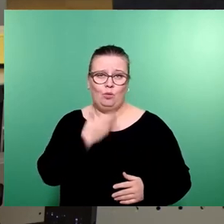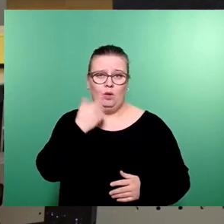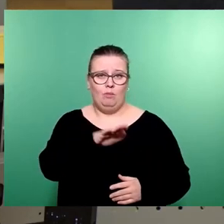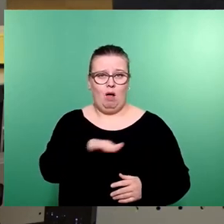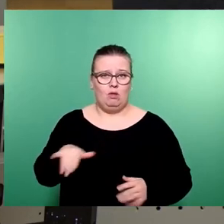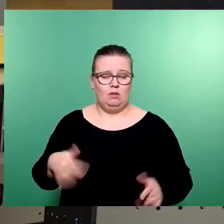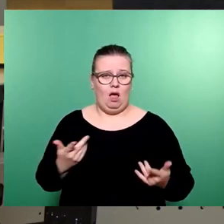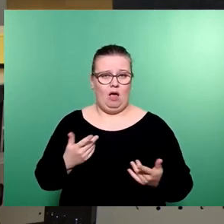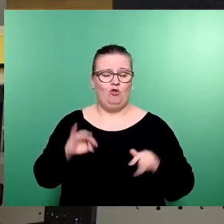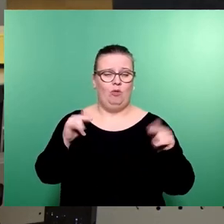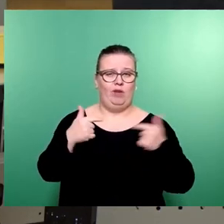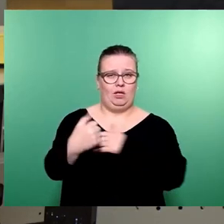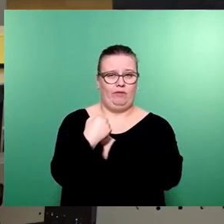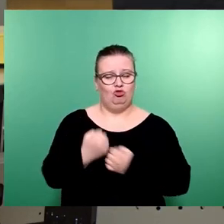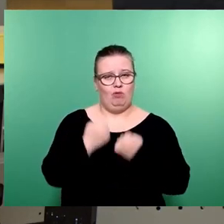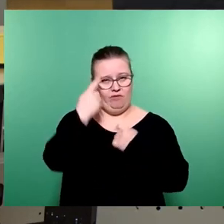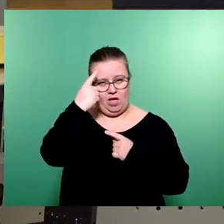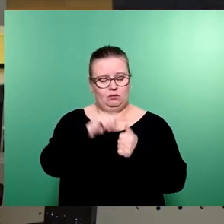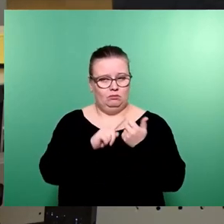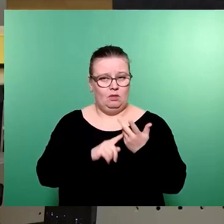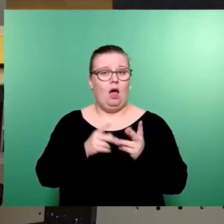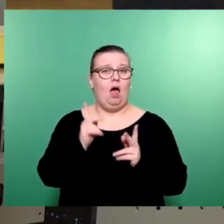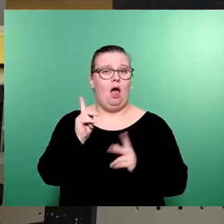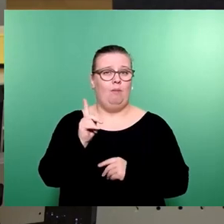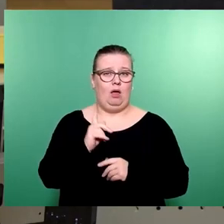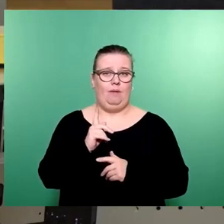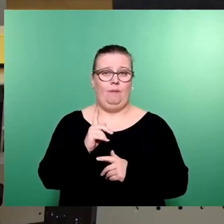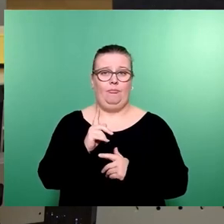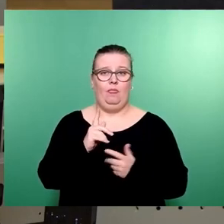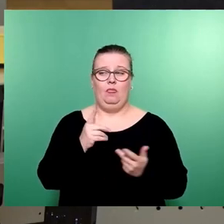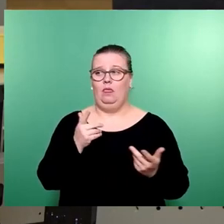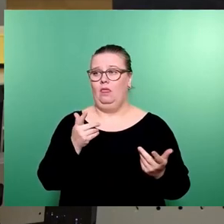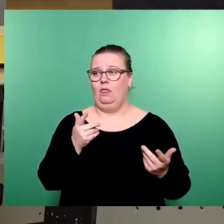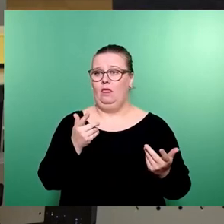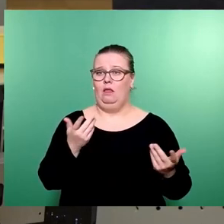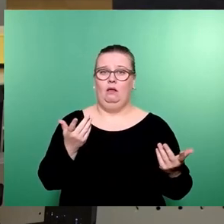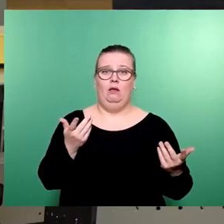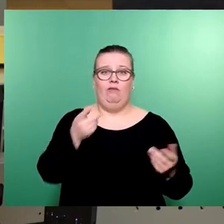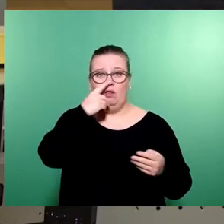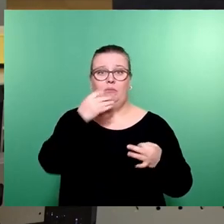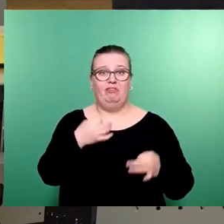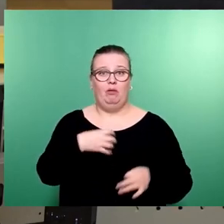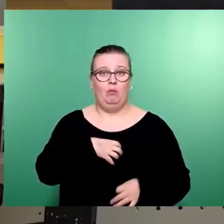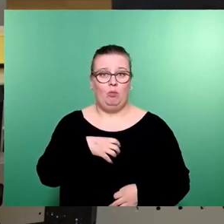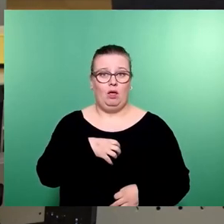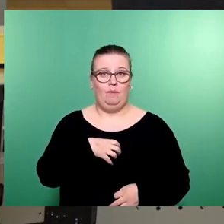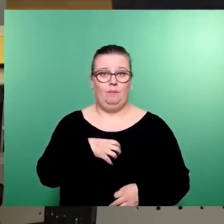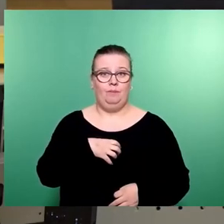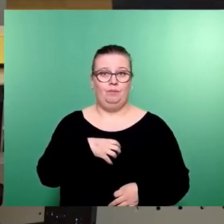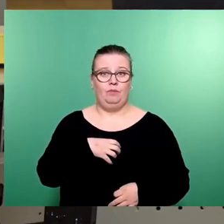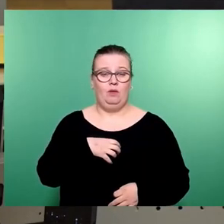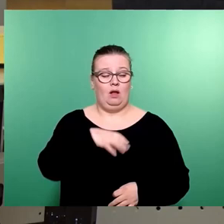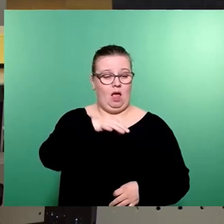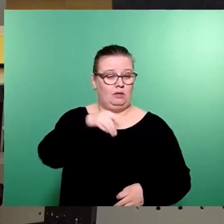Ist auch schlecht für Pflegekräfte und so weiter und so fort. Aber wenn es jetzt ein Problem sein sollte, dass es einzelne